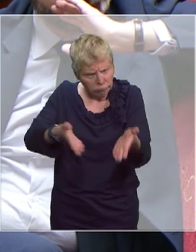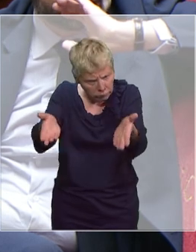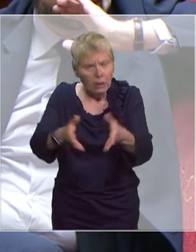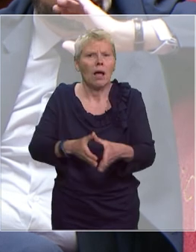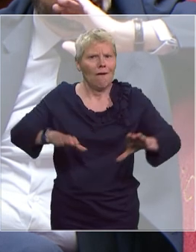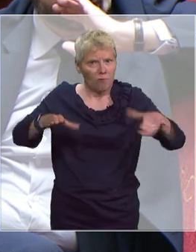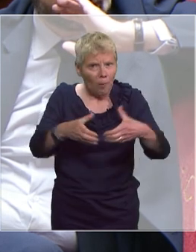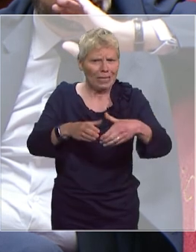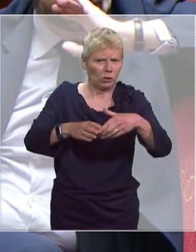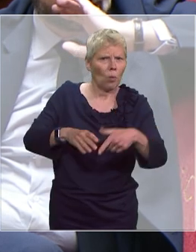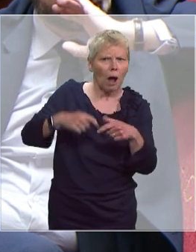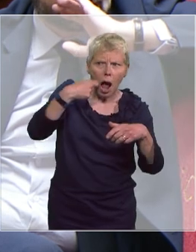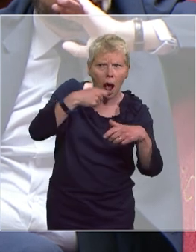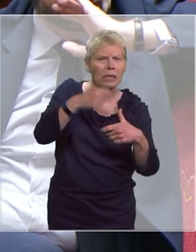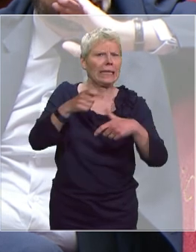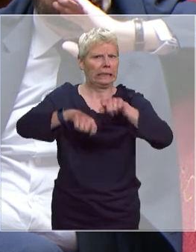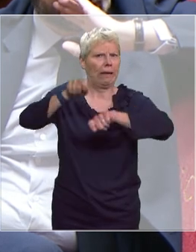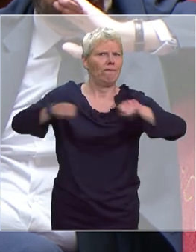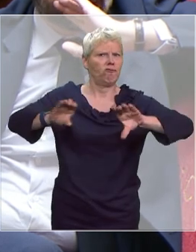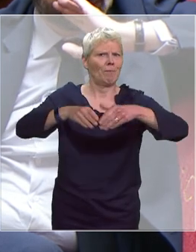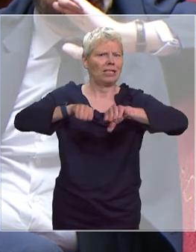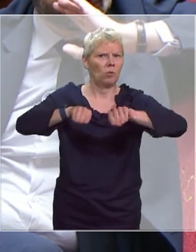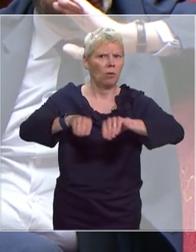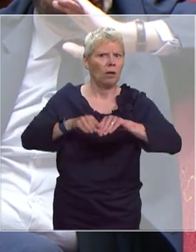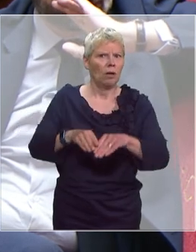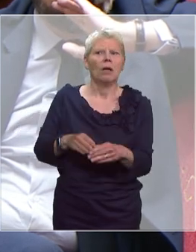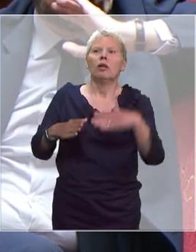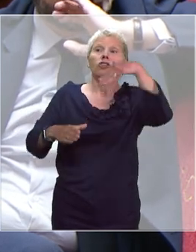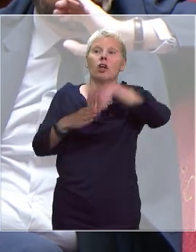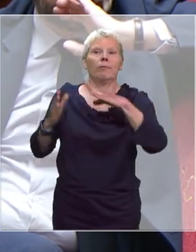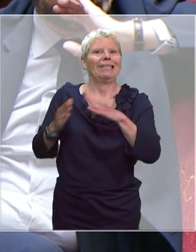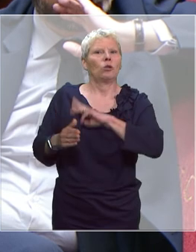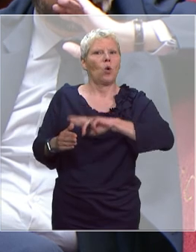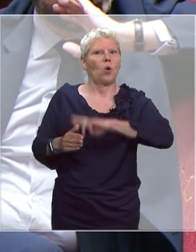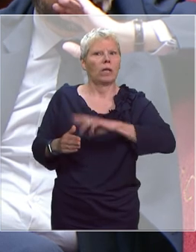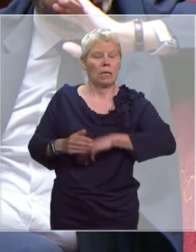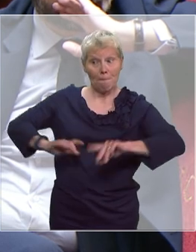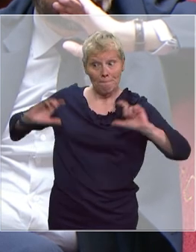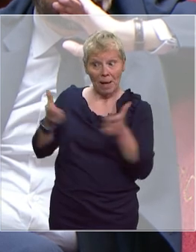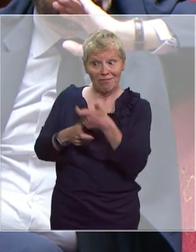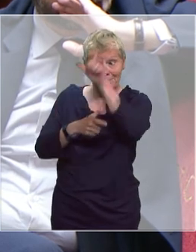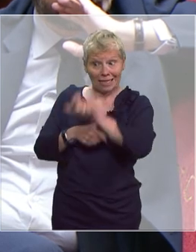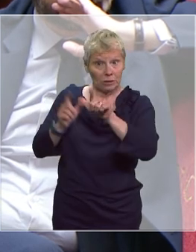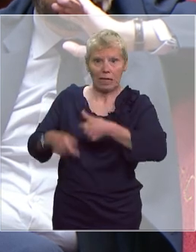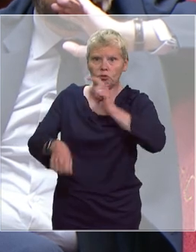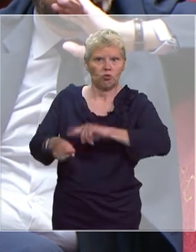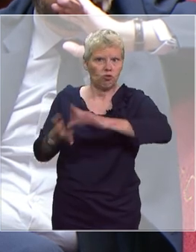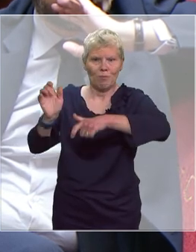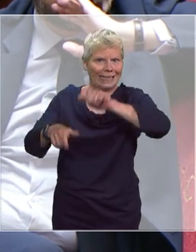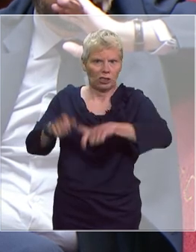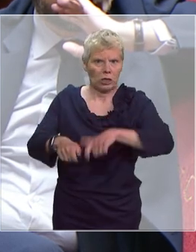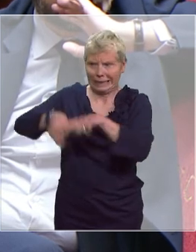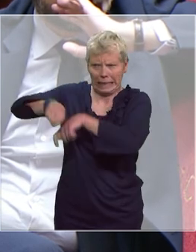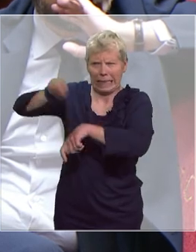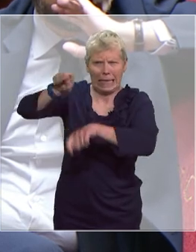national de tests de manière à ce que dès qu'il y a un cas authentifié dans un EHPAD on puisse dépister l'ensemble des personnes. Tout cela, vous l'imaginez, prend du temps,